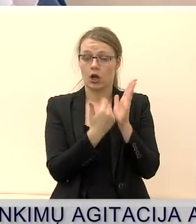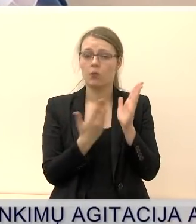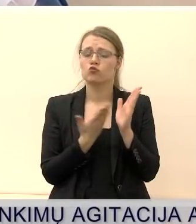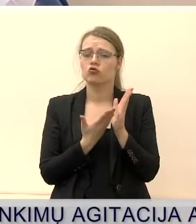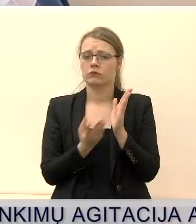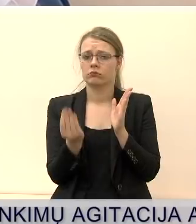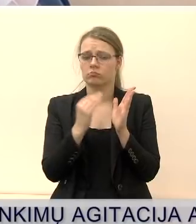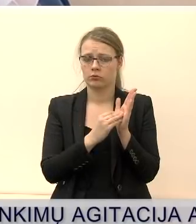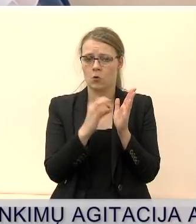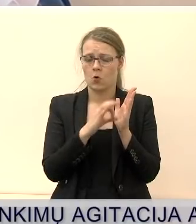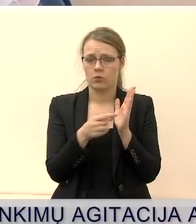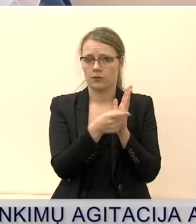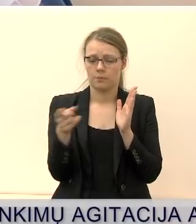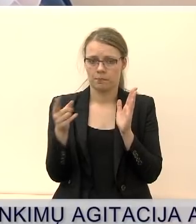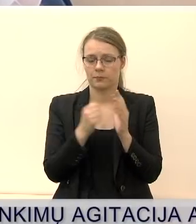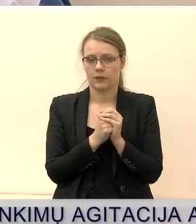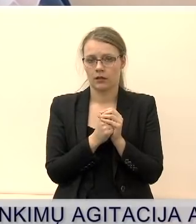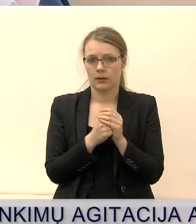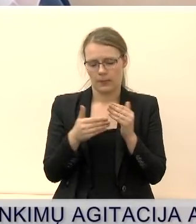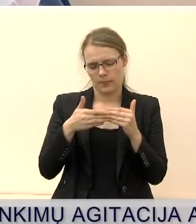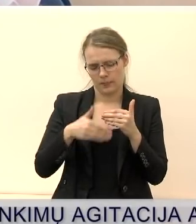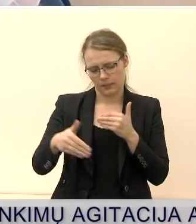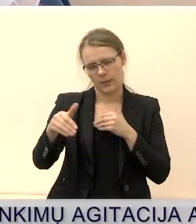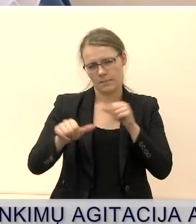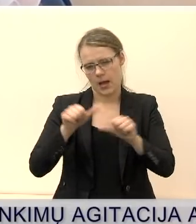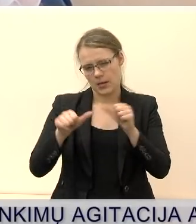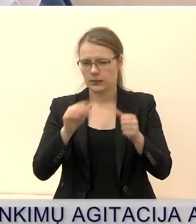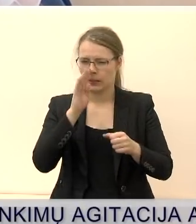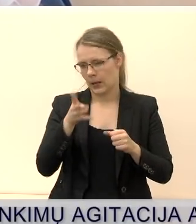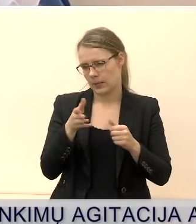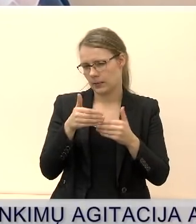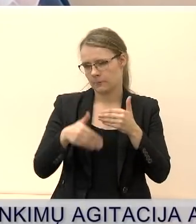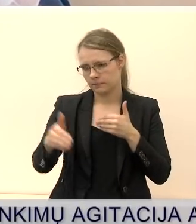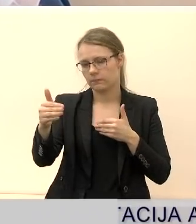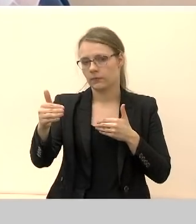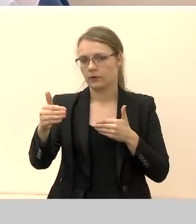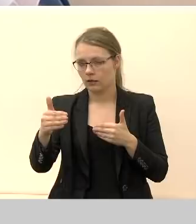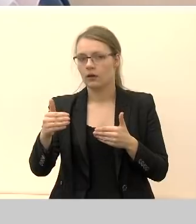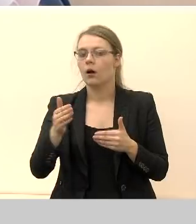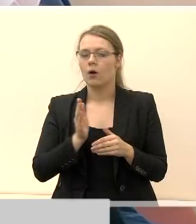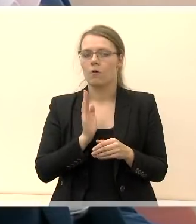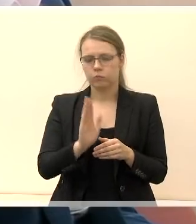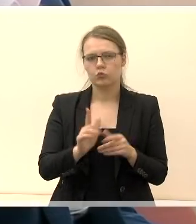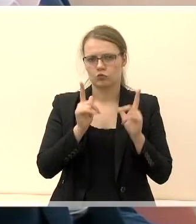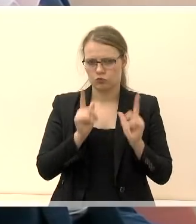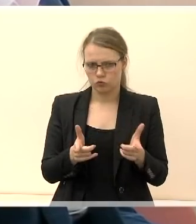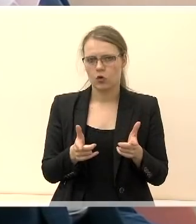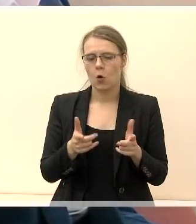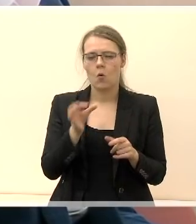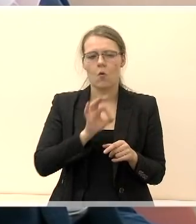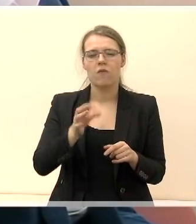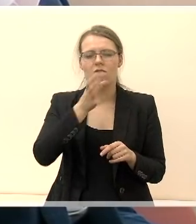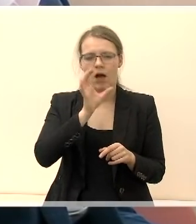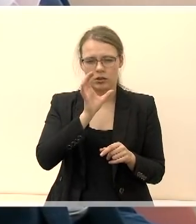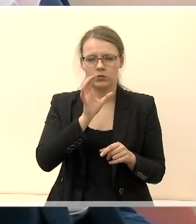per artimiausius keletą metų, per keturis metus, turėtų būti iš esmės įspręstas vandens